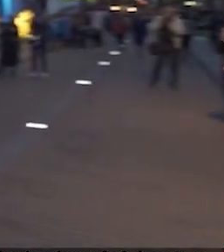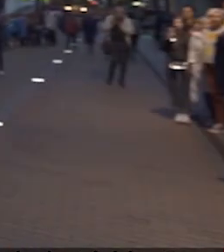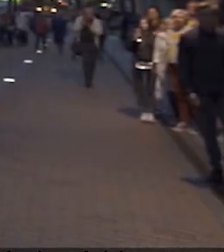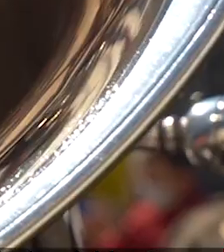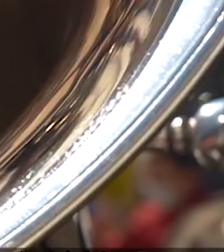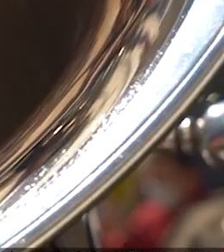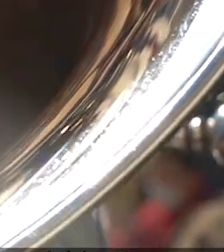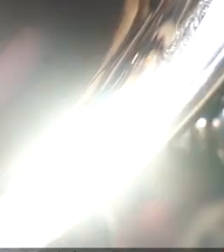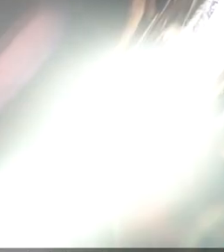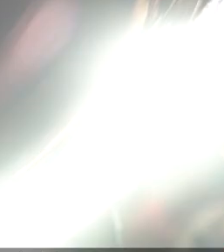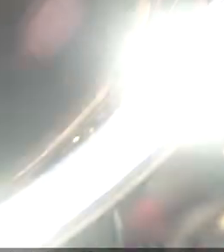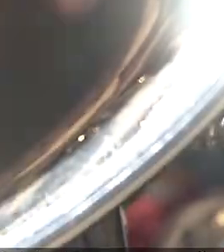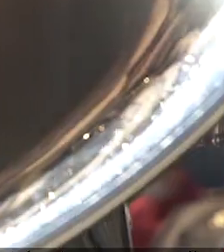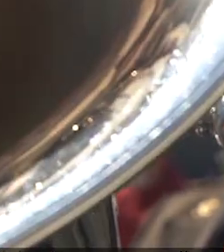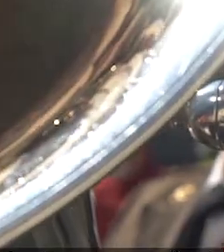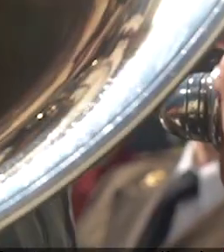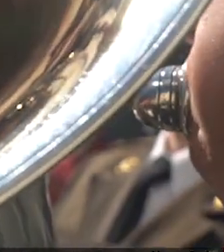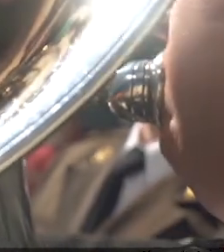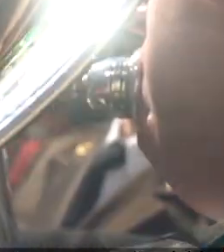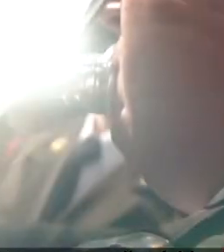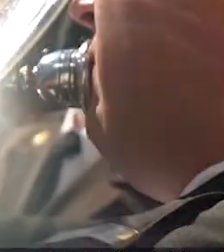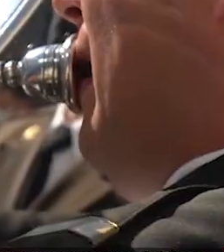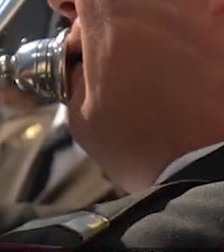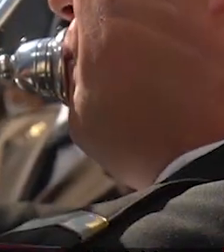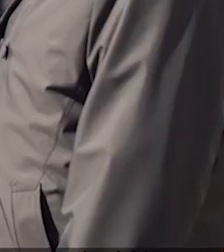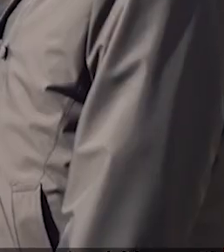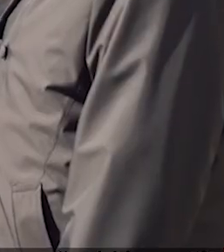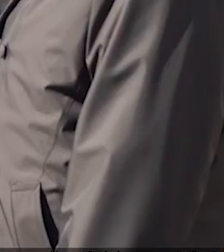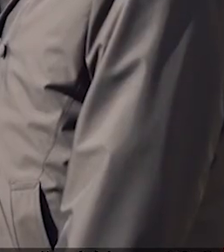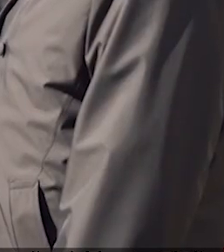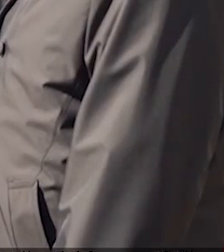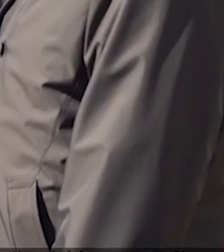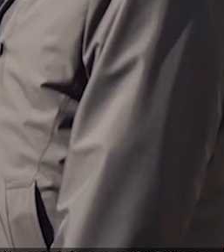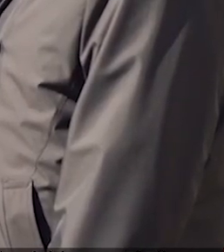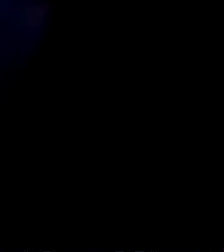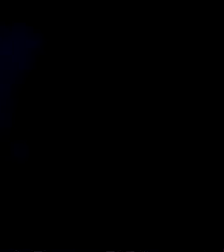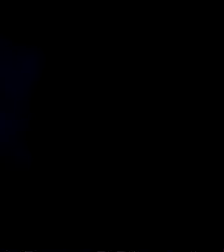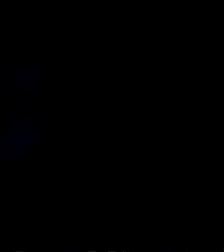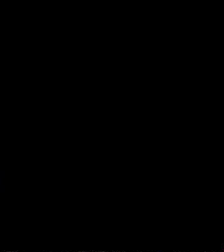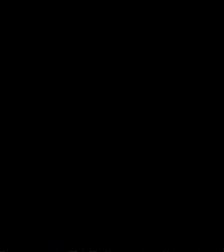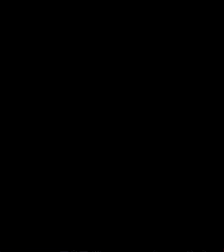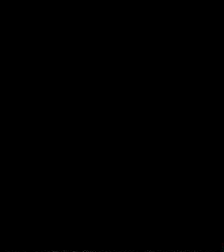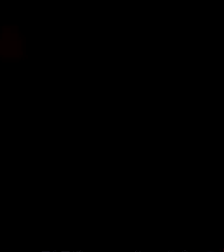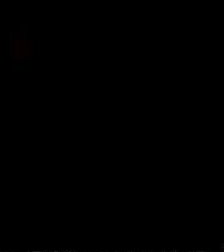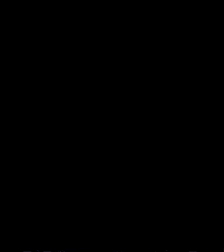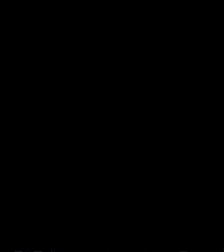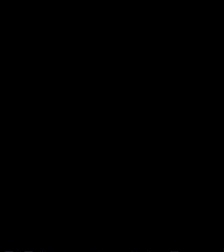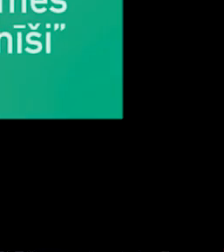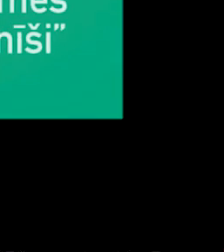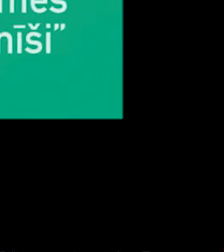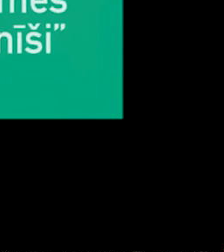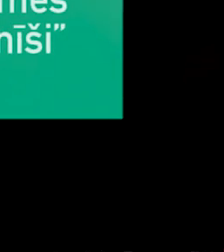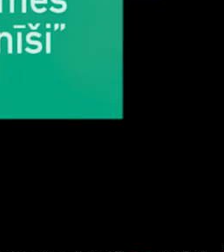pašvaldību līkumiem, vietējiem uzņēmumiem un ar satiksmi saistītiem jautājumiem. Pirmais jautājums skan sekojoši.